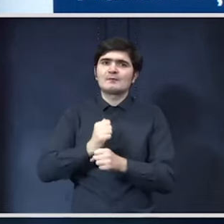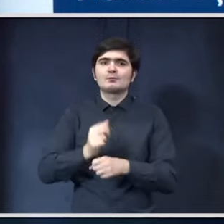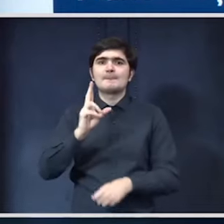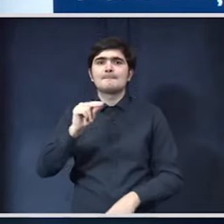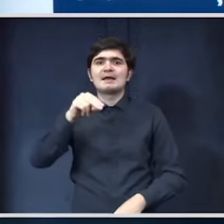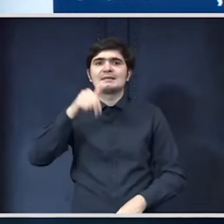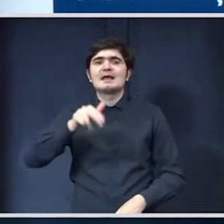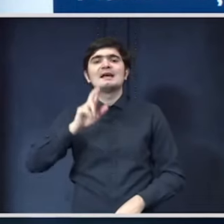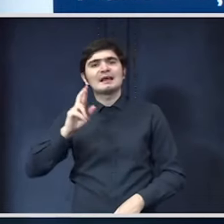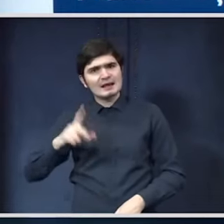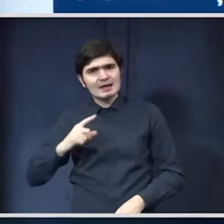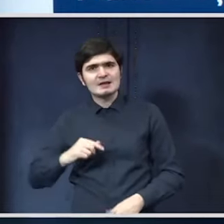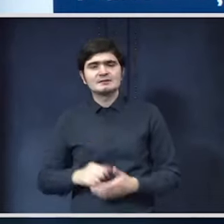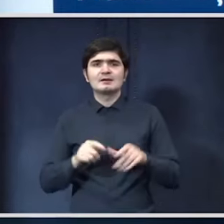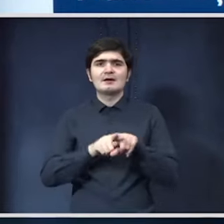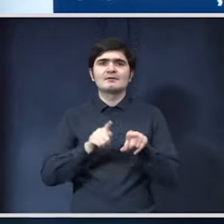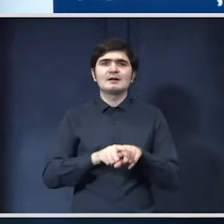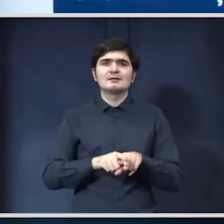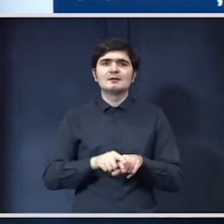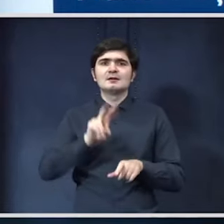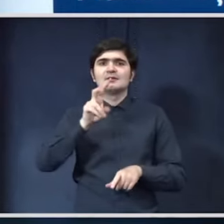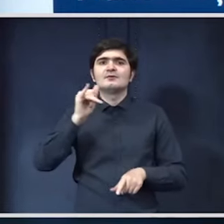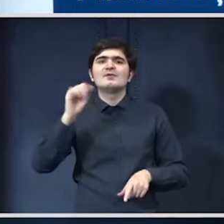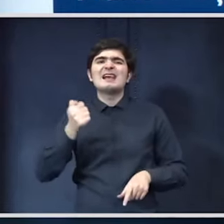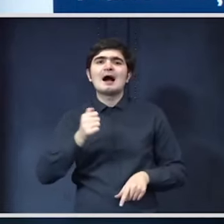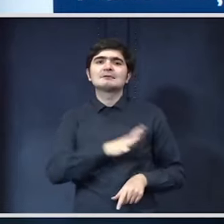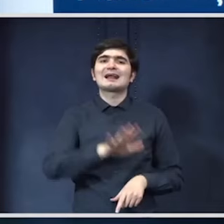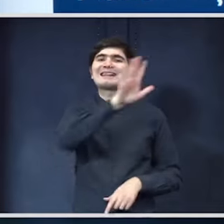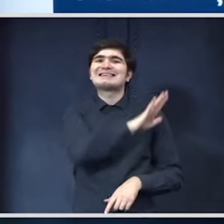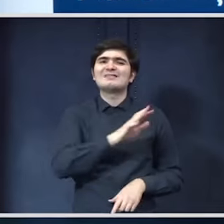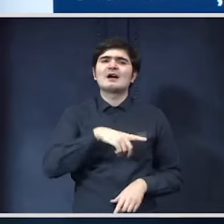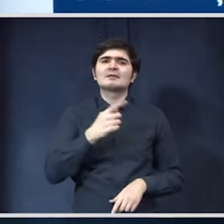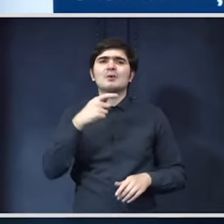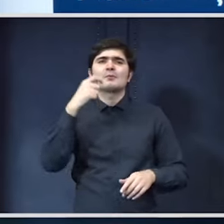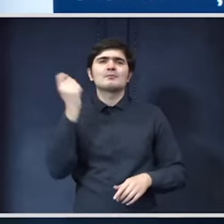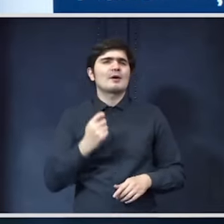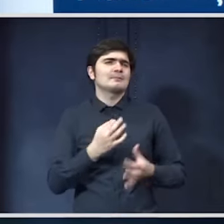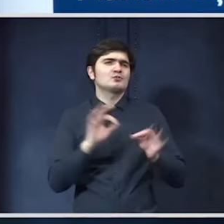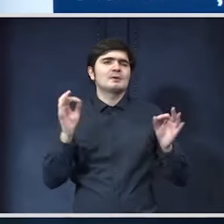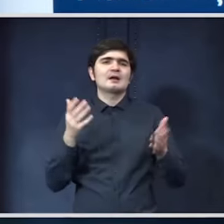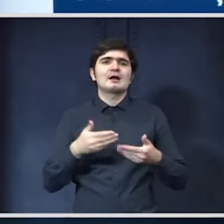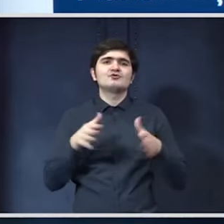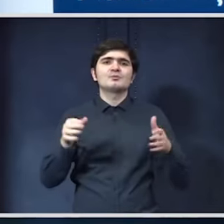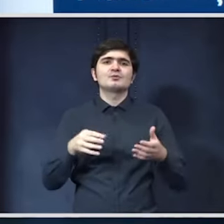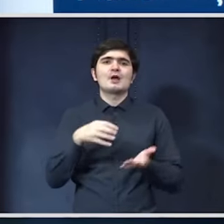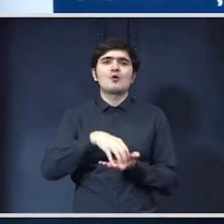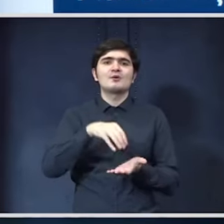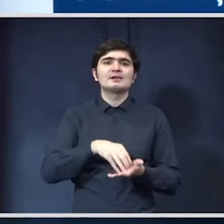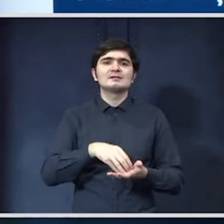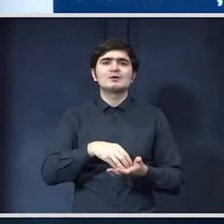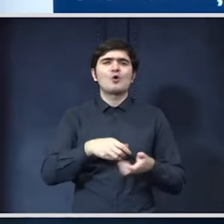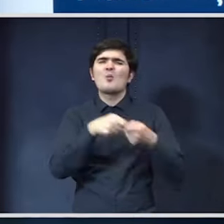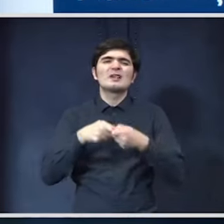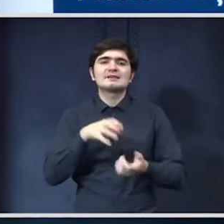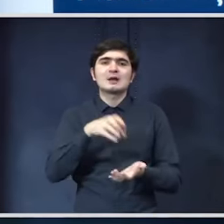ca proiect Via Transilvanica un proiect superb început de comunitatea de comunitățile locale din care s-au